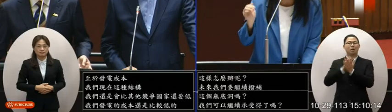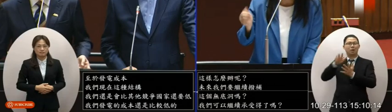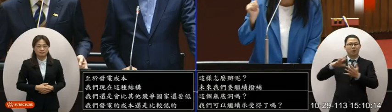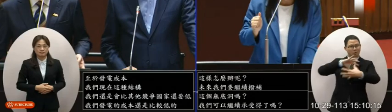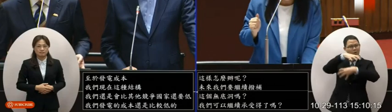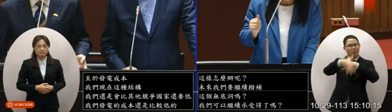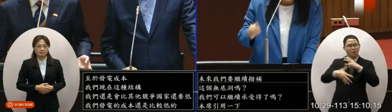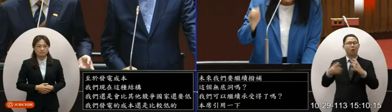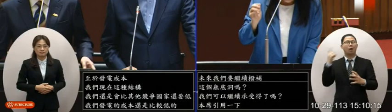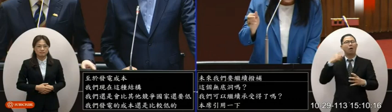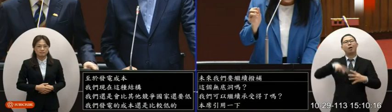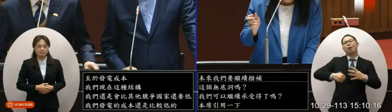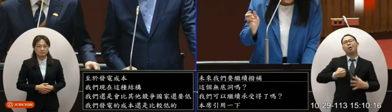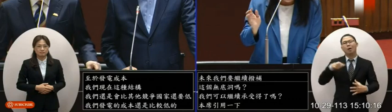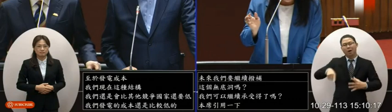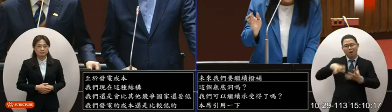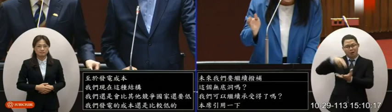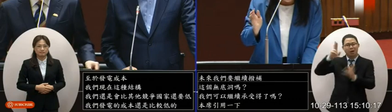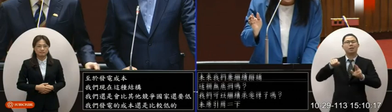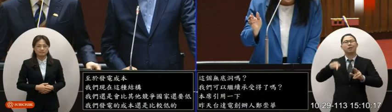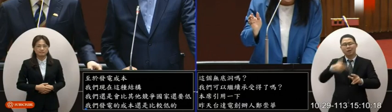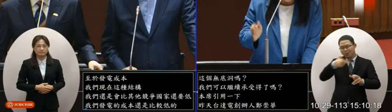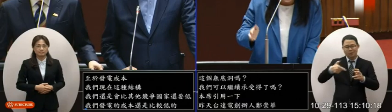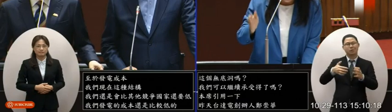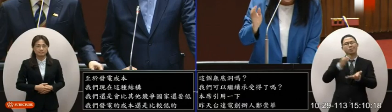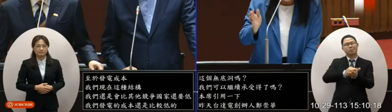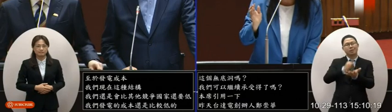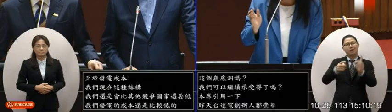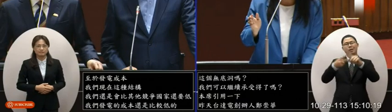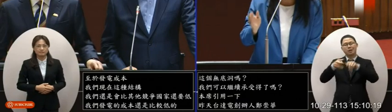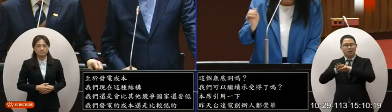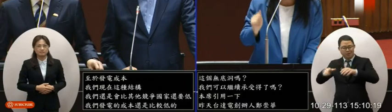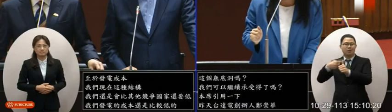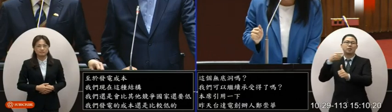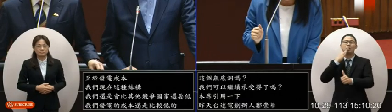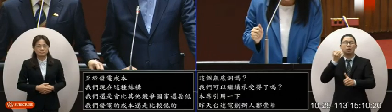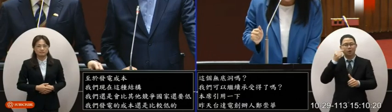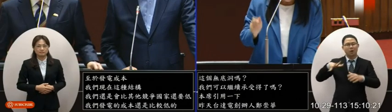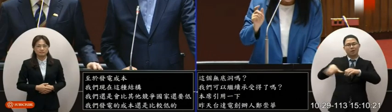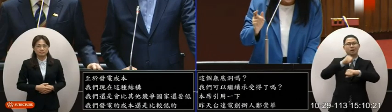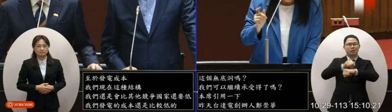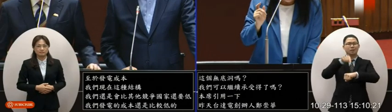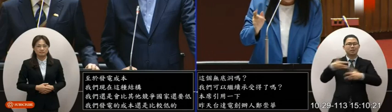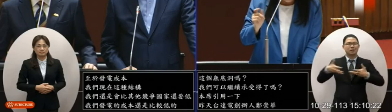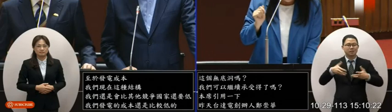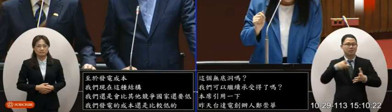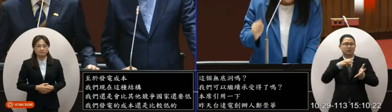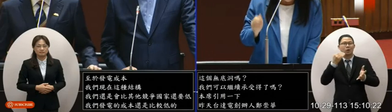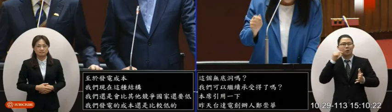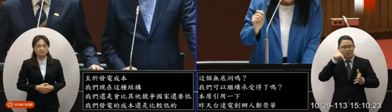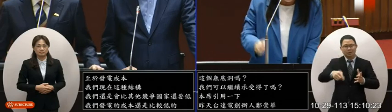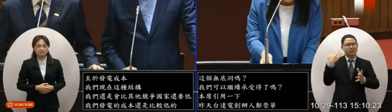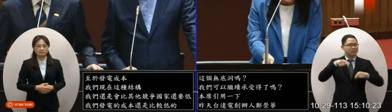經濟最安全他用新加坡的例子呼籲政府說如果當初做了錯的決定招令